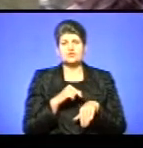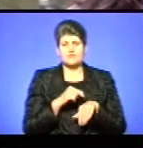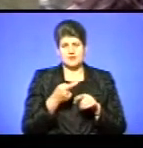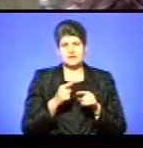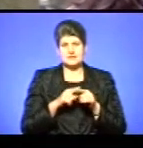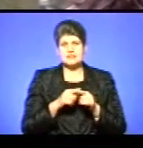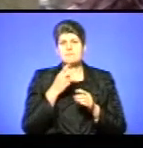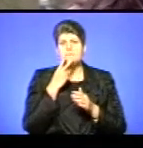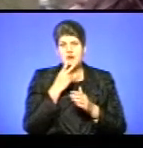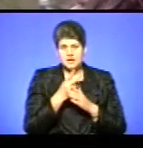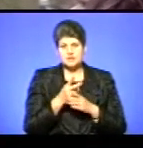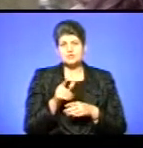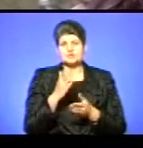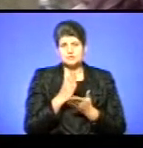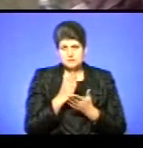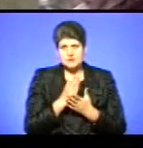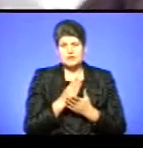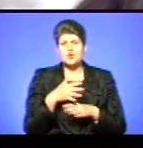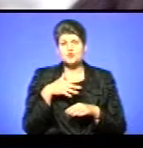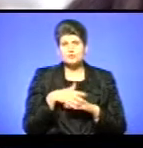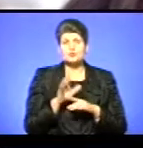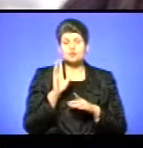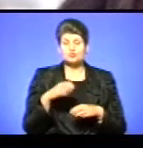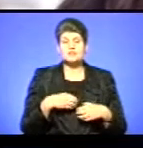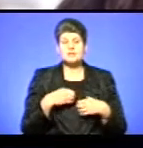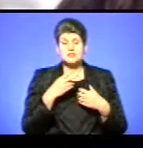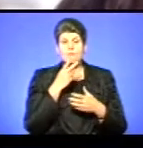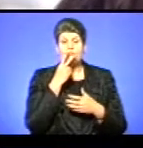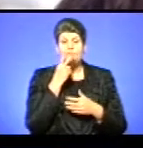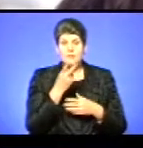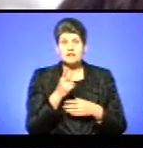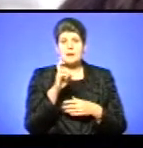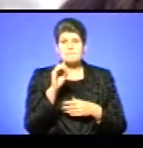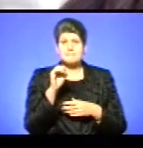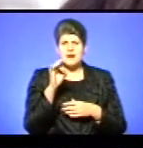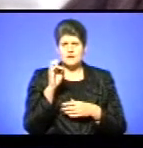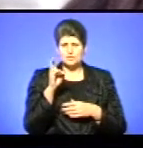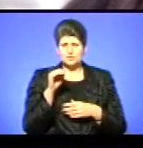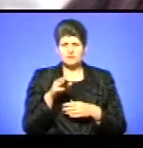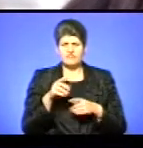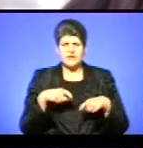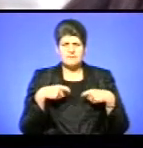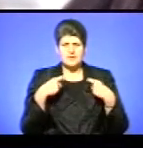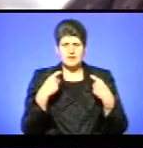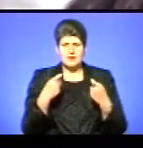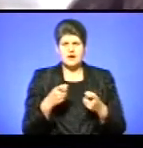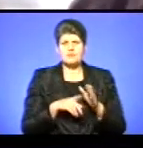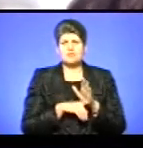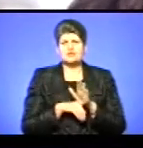бачили, що відбувається, розуміли, що буде щось страшне. Побачили, як беркут вибігає з підворотині,